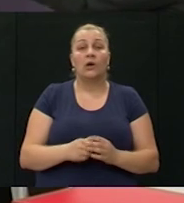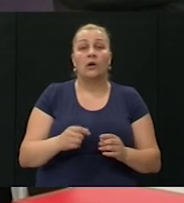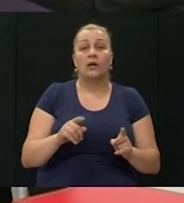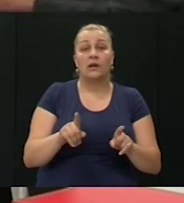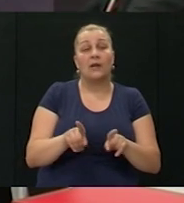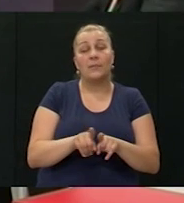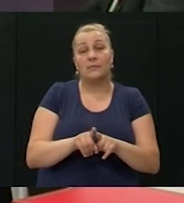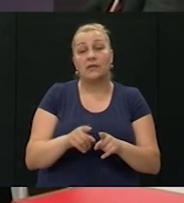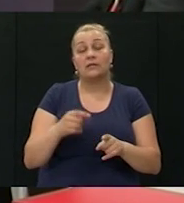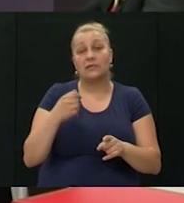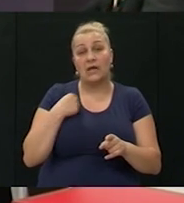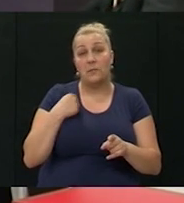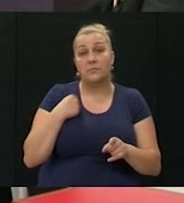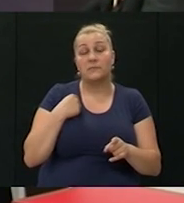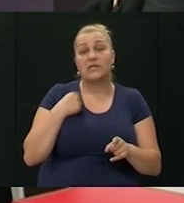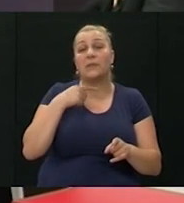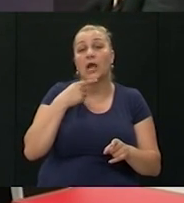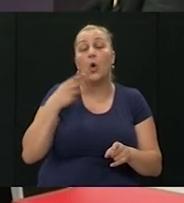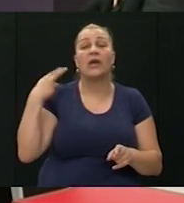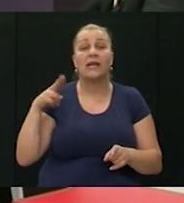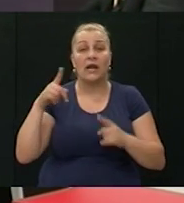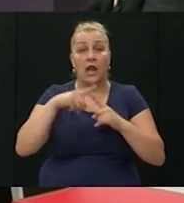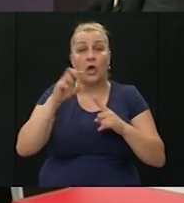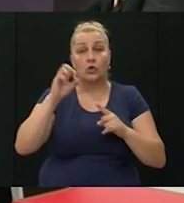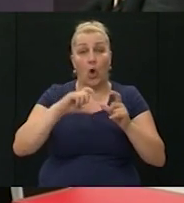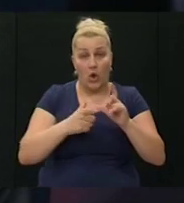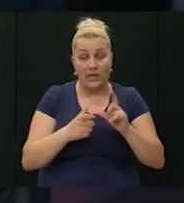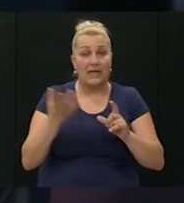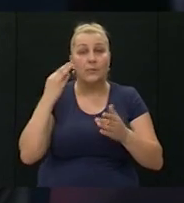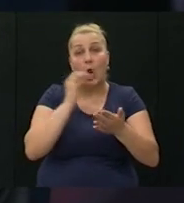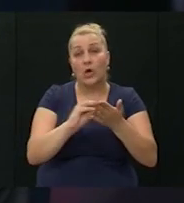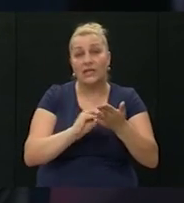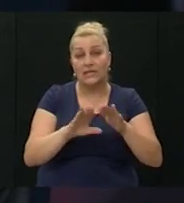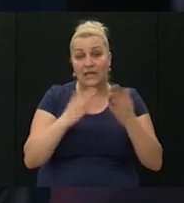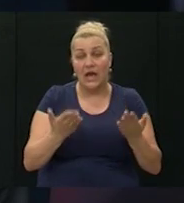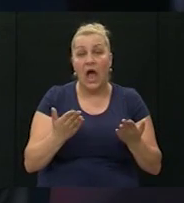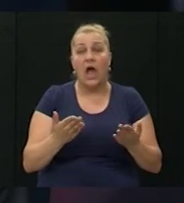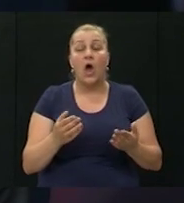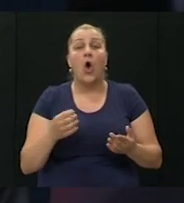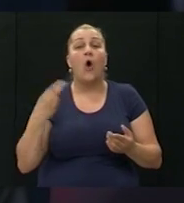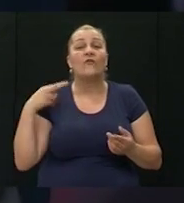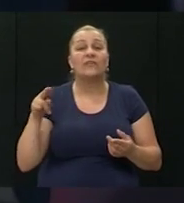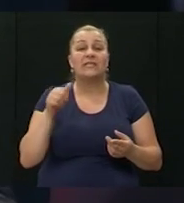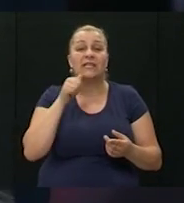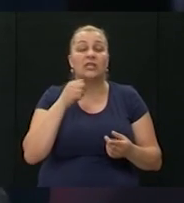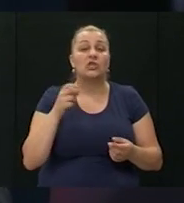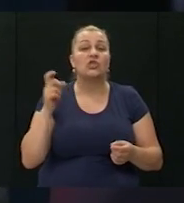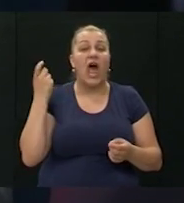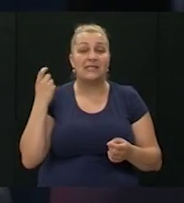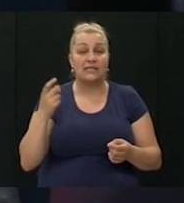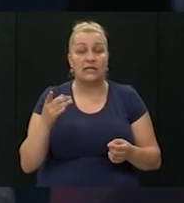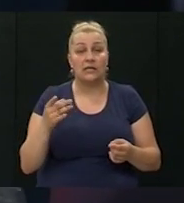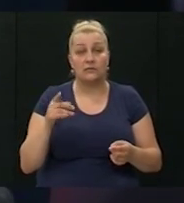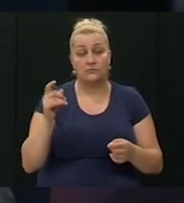sumnjao da ste vi bili s druge strane. To sam rekao i generalu Tolju na predstavljanju knjige oficir i časnik koja upravo objašnjava